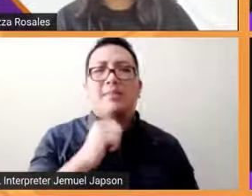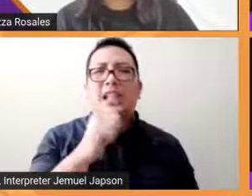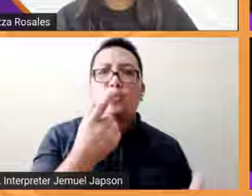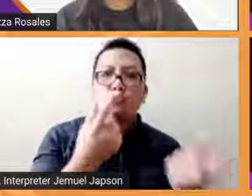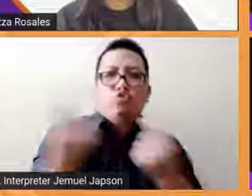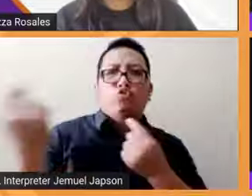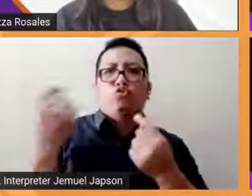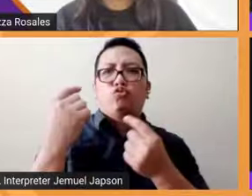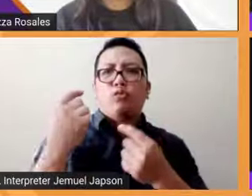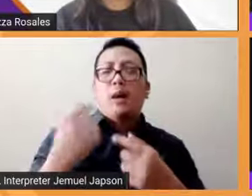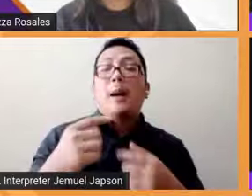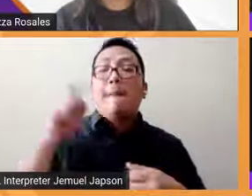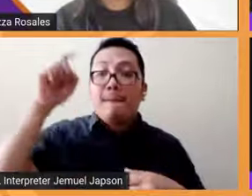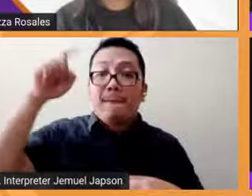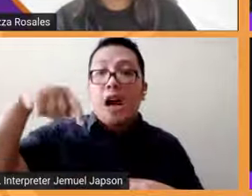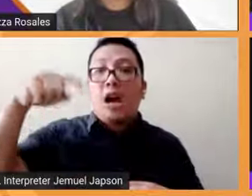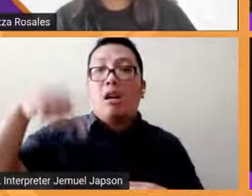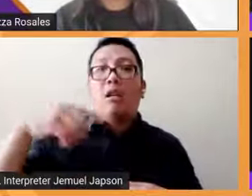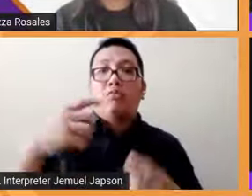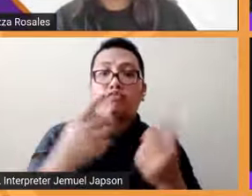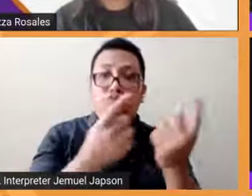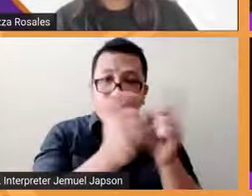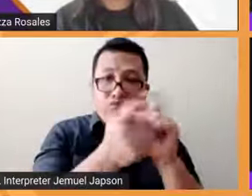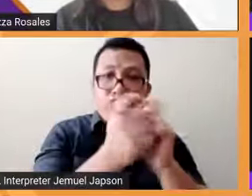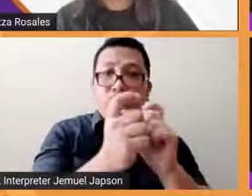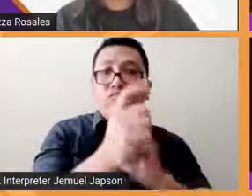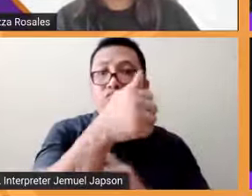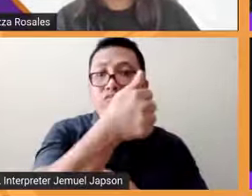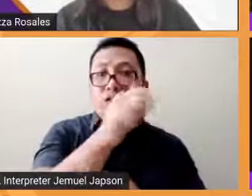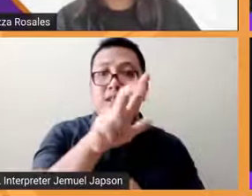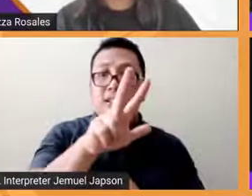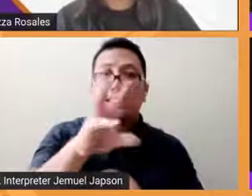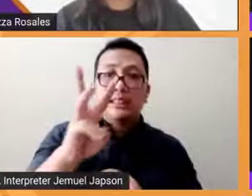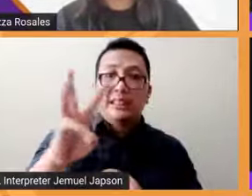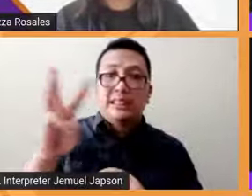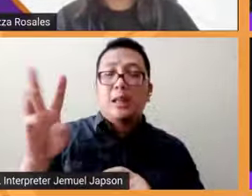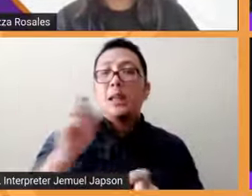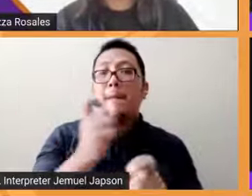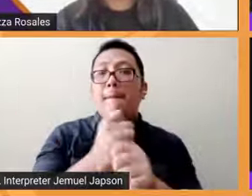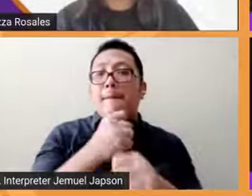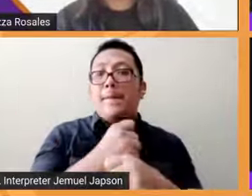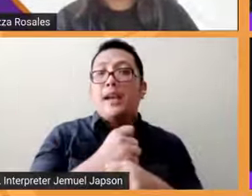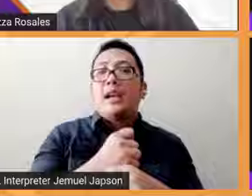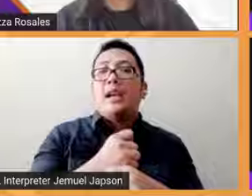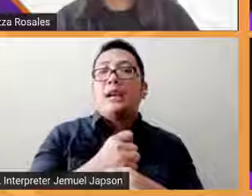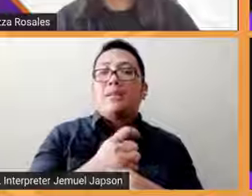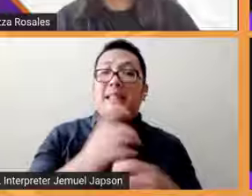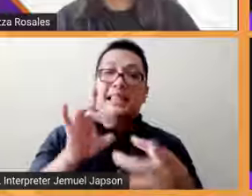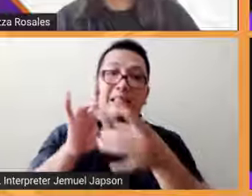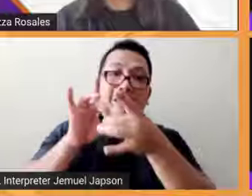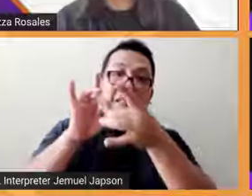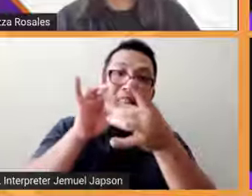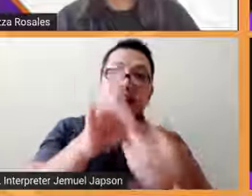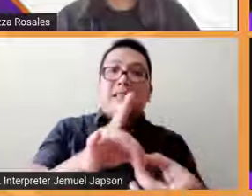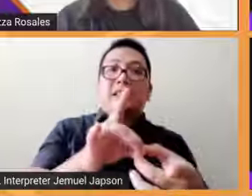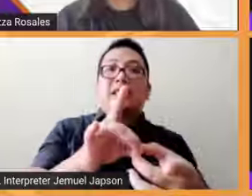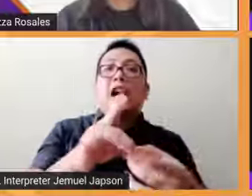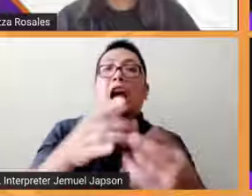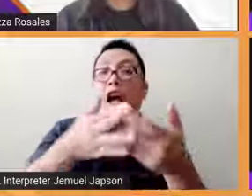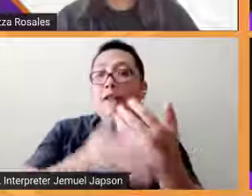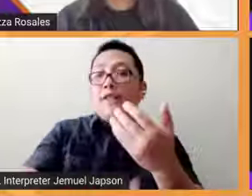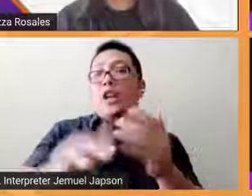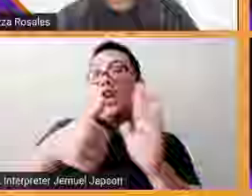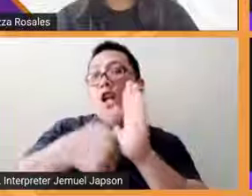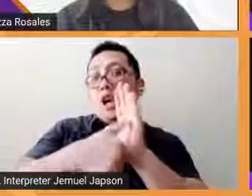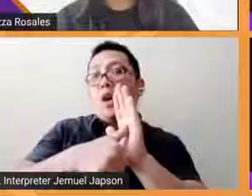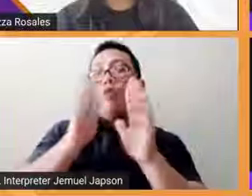maamiendahan lang din ito para ma-ensure na mas kapit mas rooted siya after this election we're hoping to do it